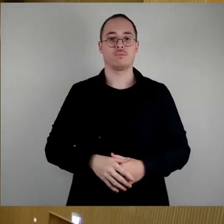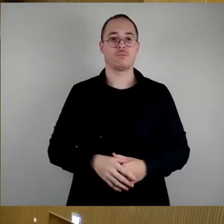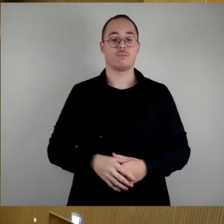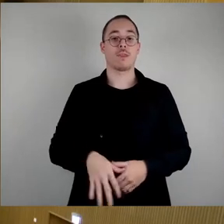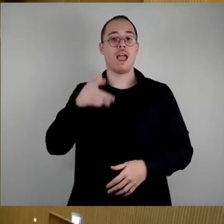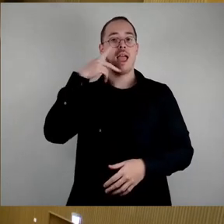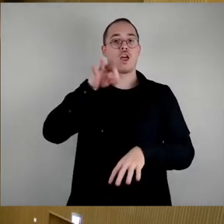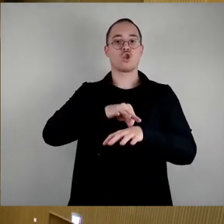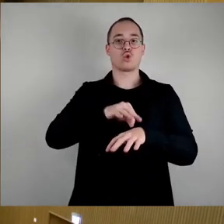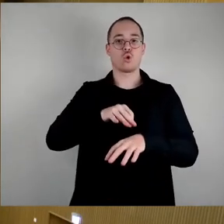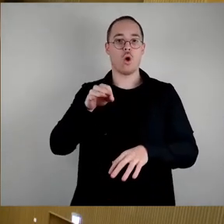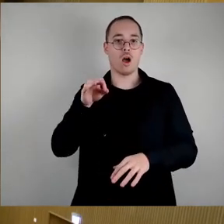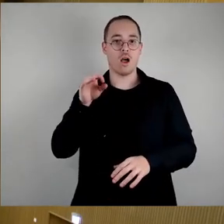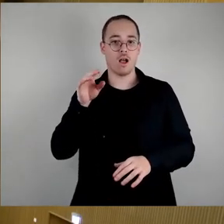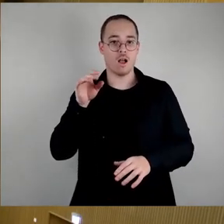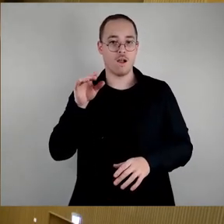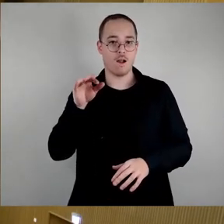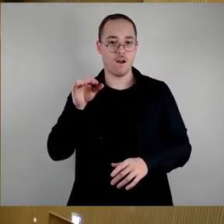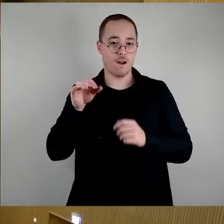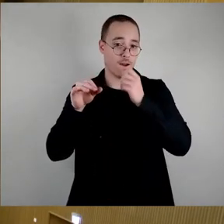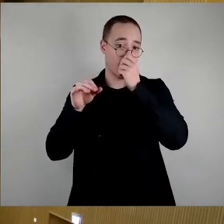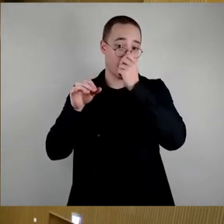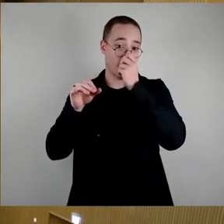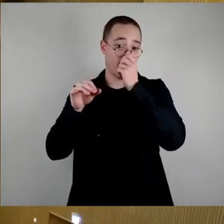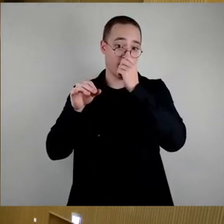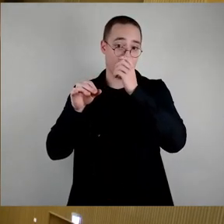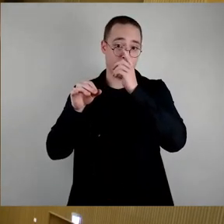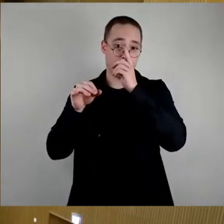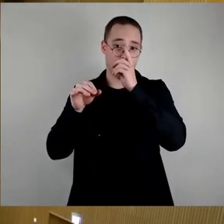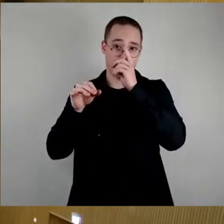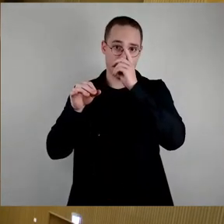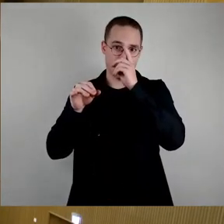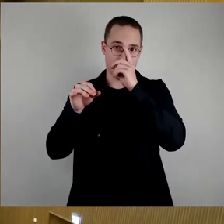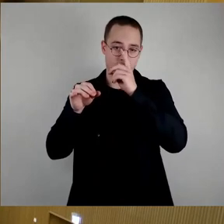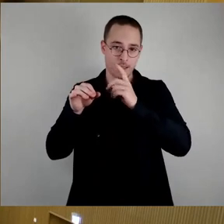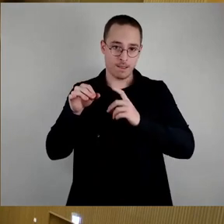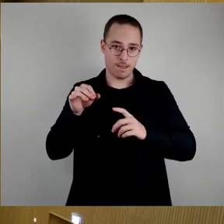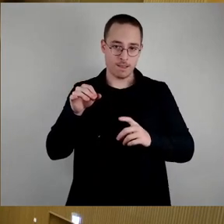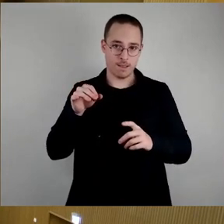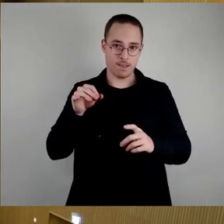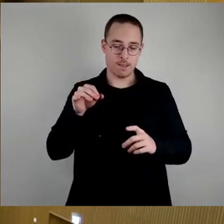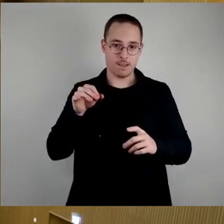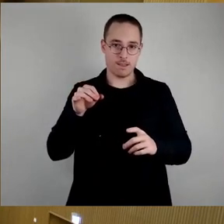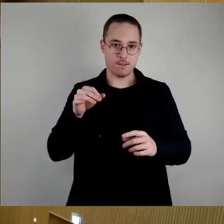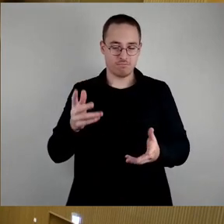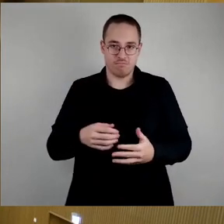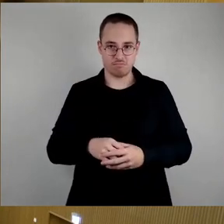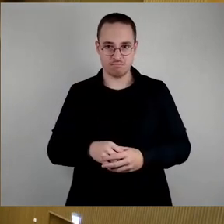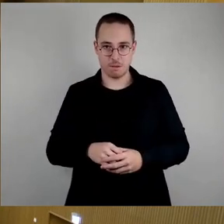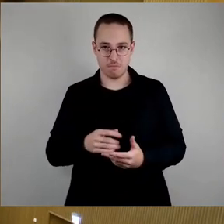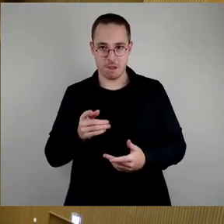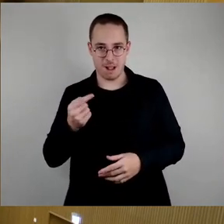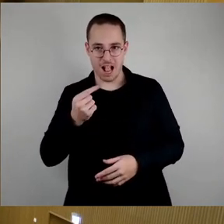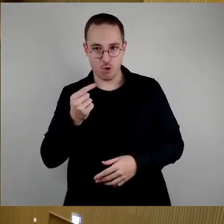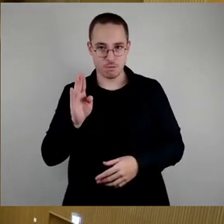Platz ausmachen. Herr Oberbürgermeister, meine Damen und Herren, selbst wenn man mal unterstellen wollte,